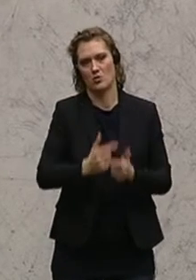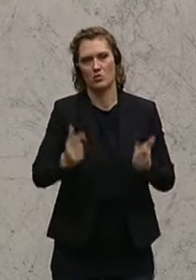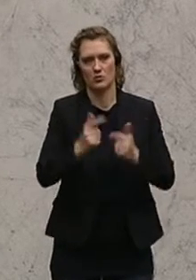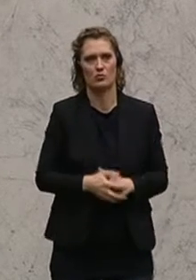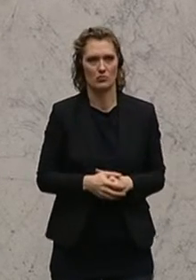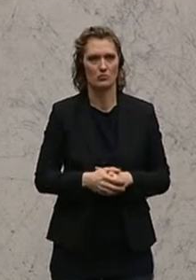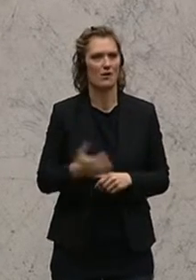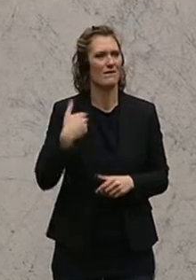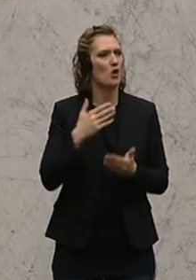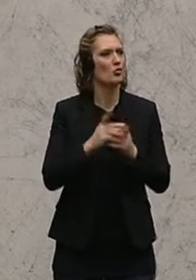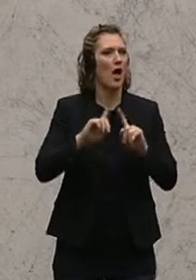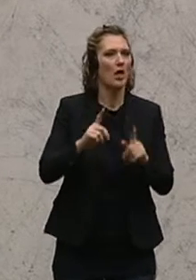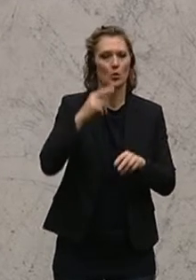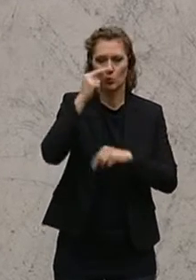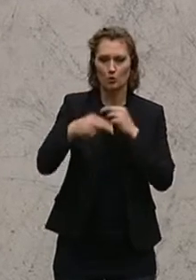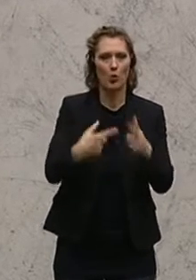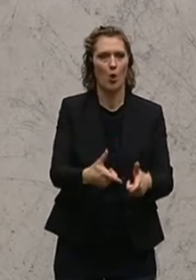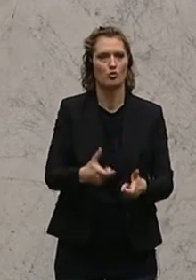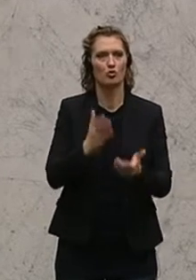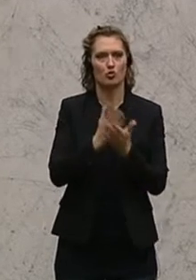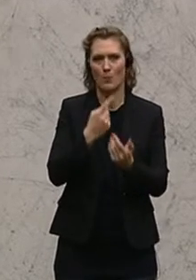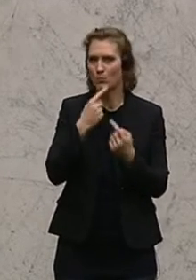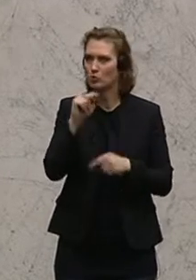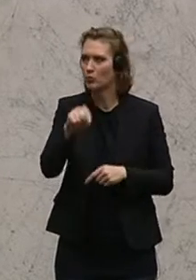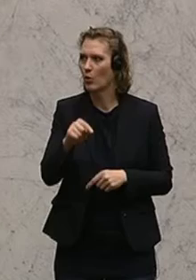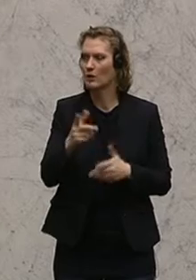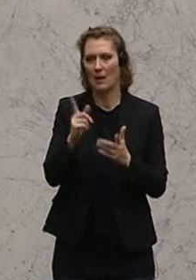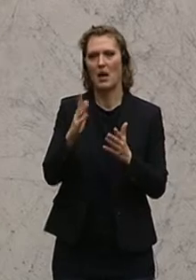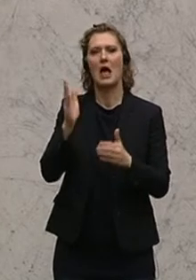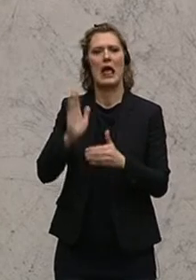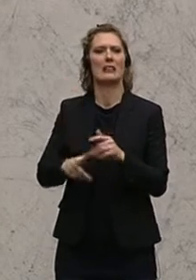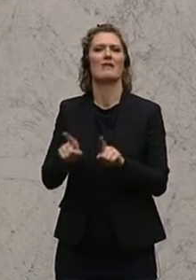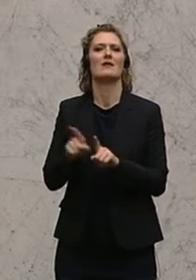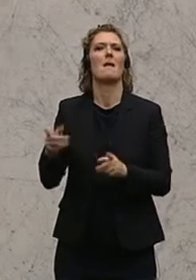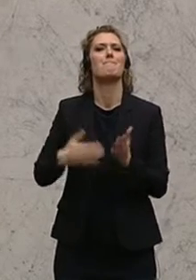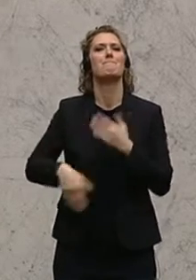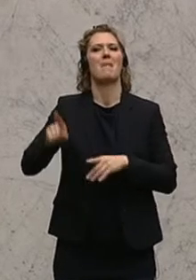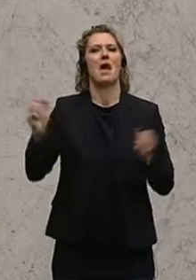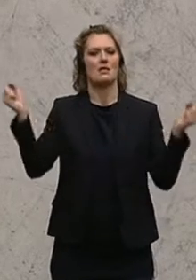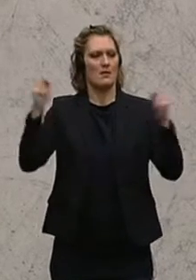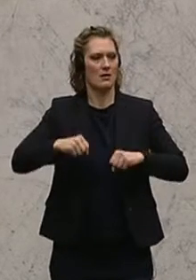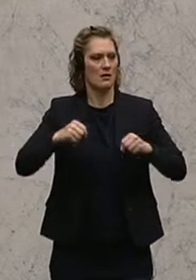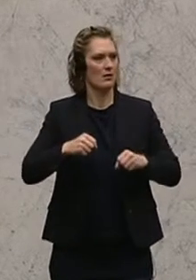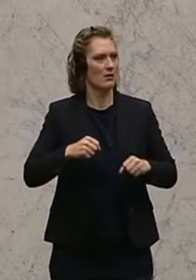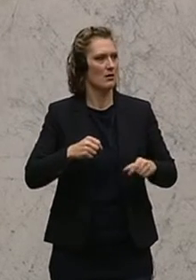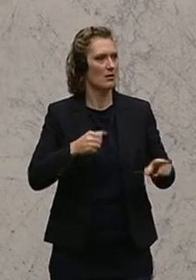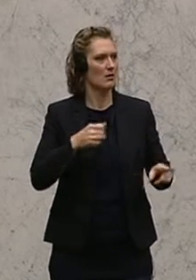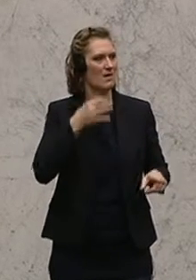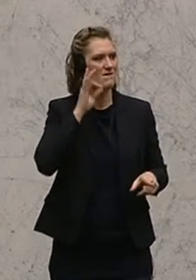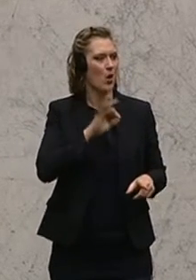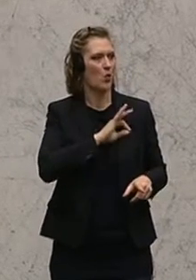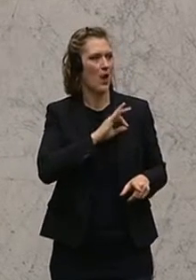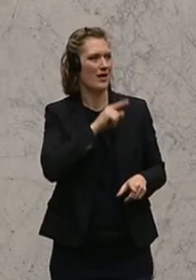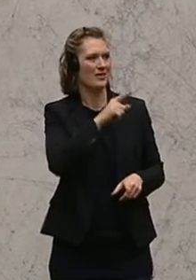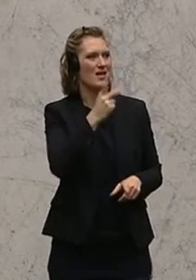öfter gehört haben, was bei anderen Untersuchungsausschüssen nicht funktioniert, weil am Schluss immer wieder die Mehrheit entschieden hat. Und wenn die Frau Kollegin Greiner sagt, dass